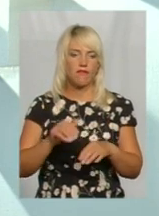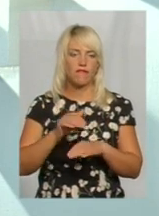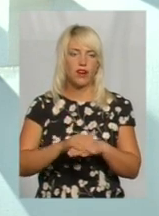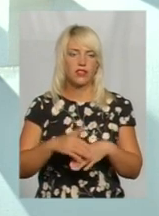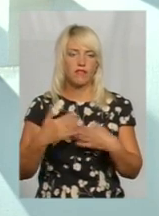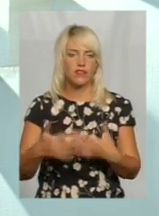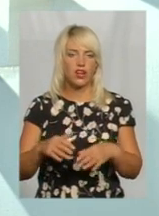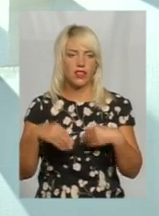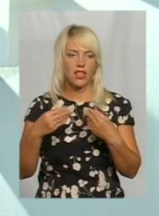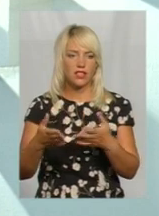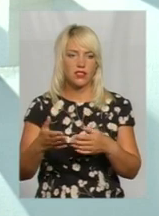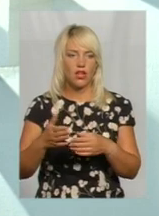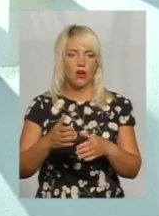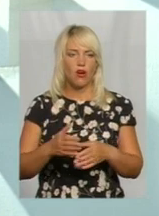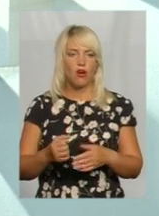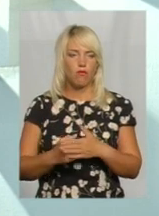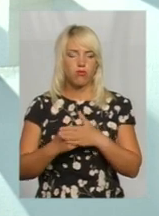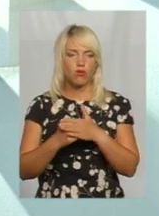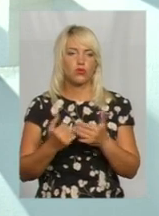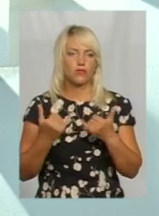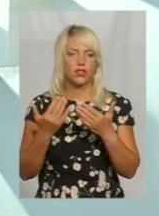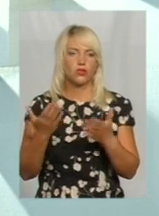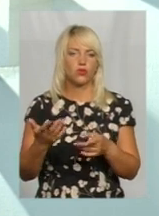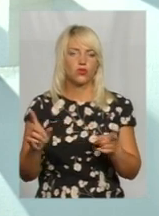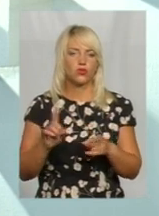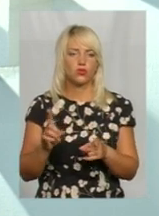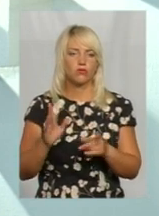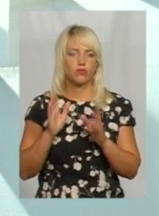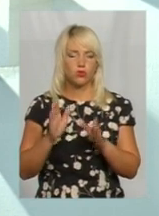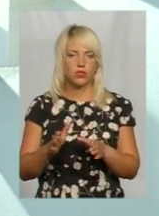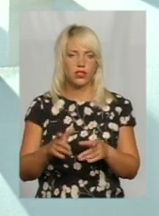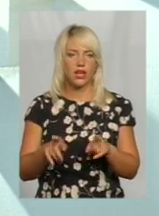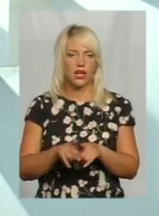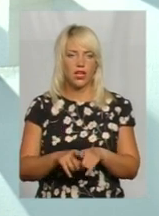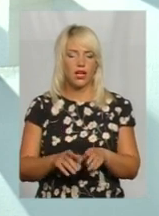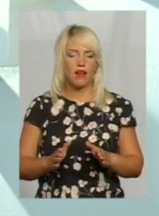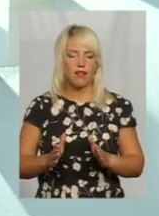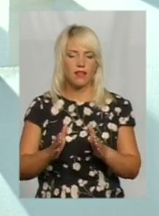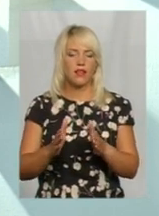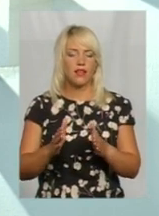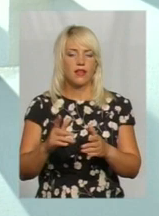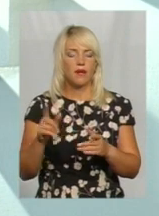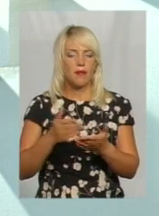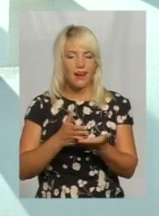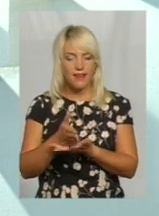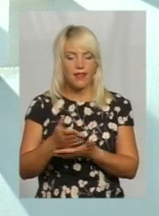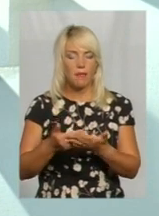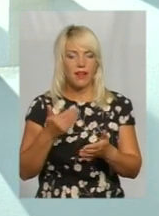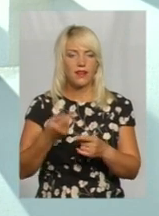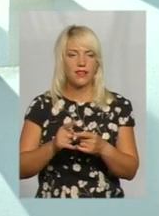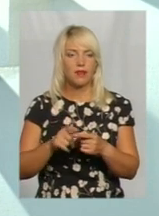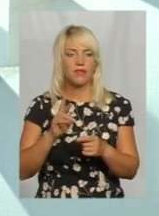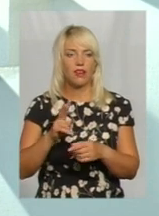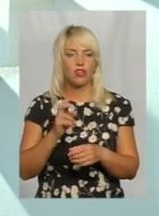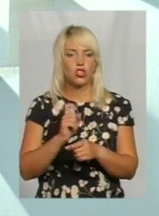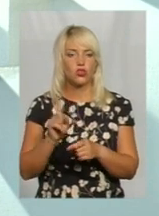дасть поштовх, для того, щоб вже буде така лінія, щоб перед тим, як щось робити 10 раз, треба